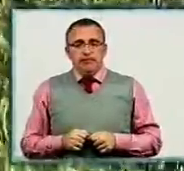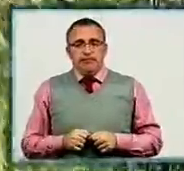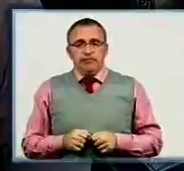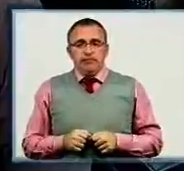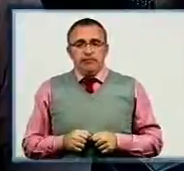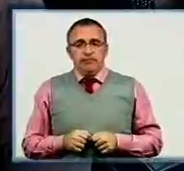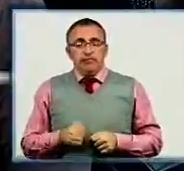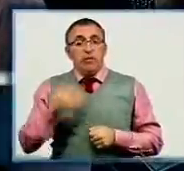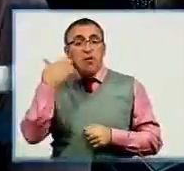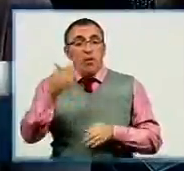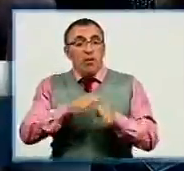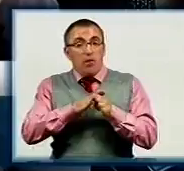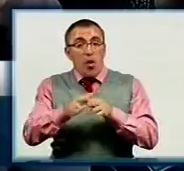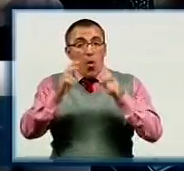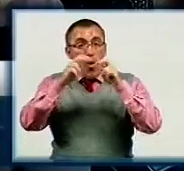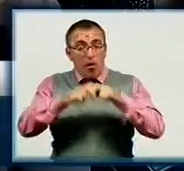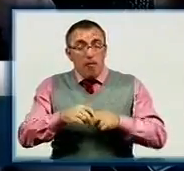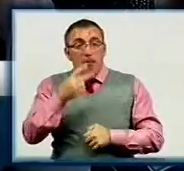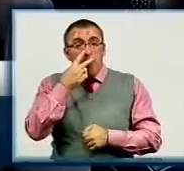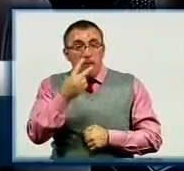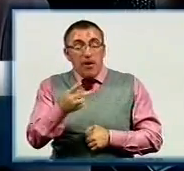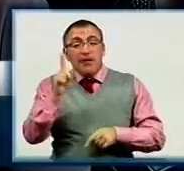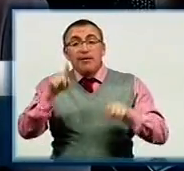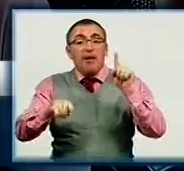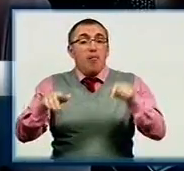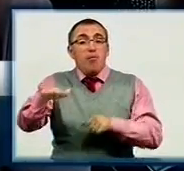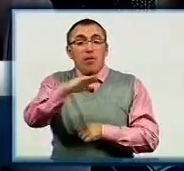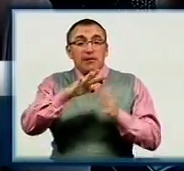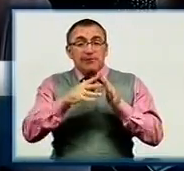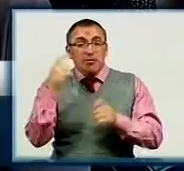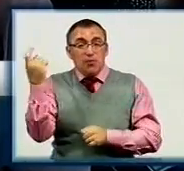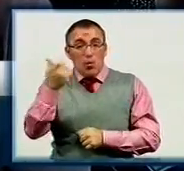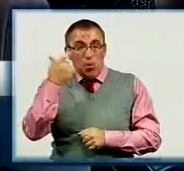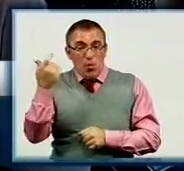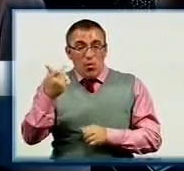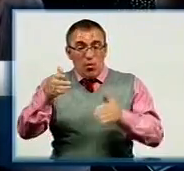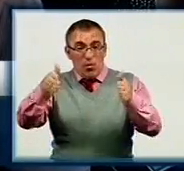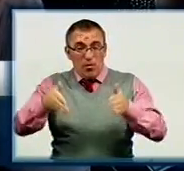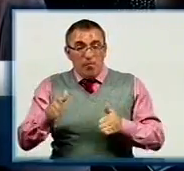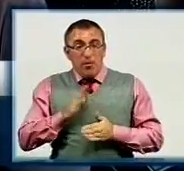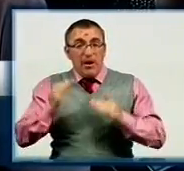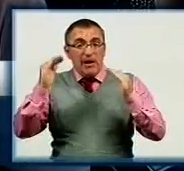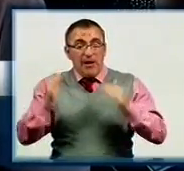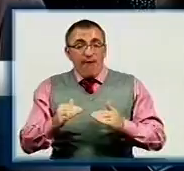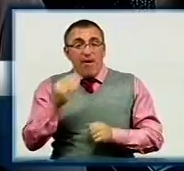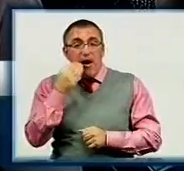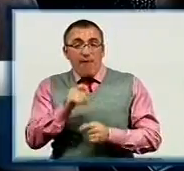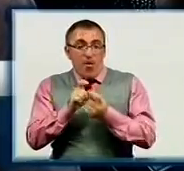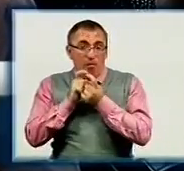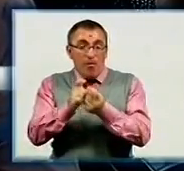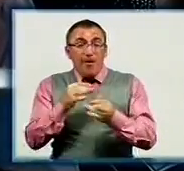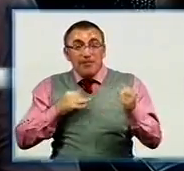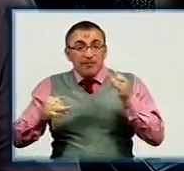Коли проводили обстеження, бачили, що на деяких площах сільського спорісту і кугідь досить була низька ефективність боротьби. Коли ми